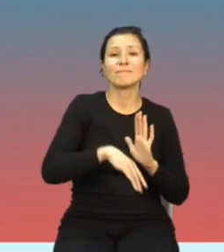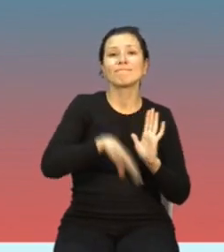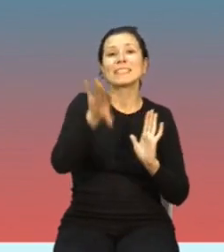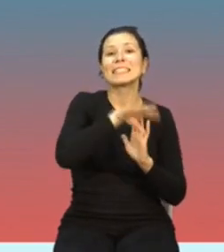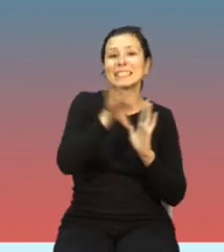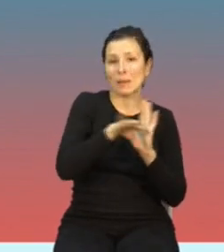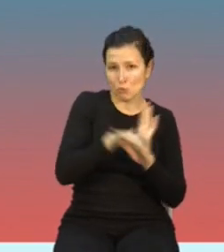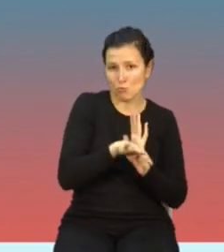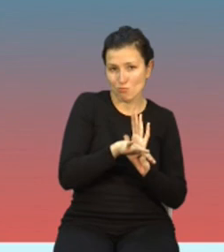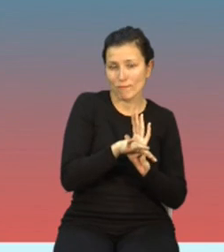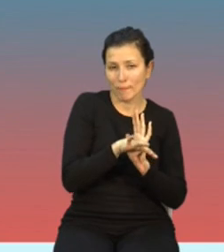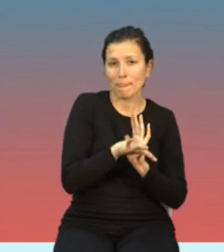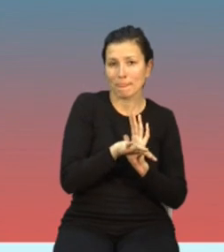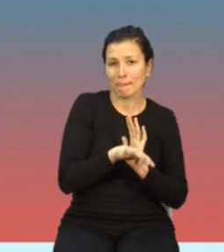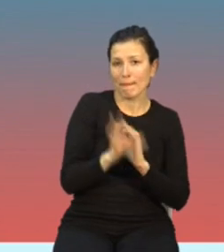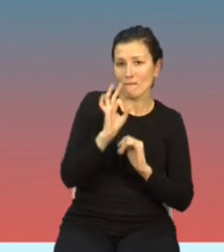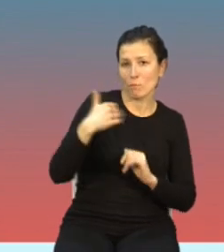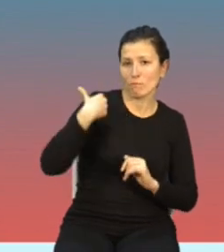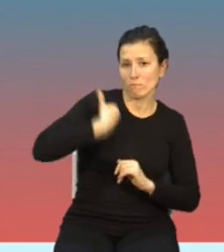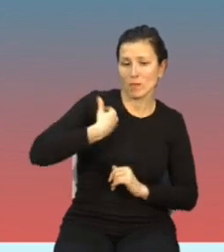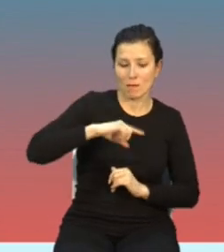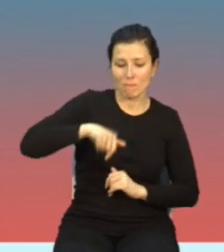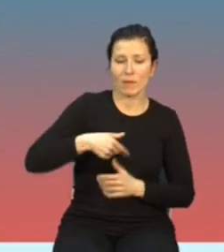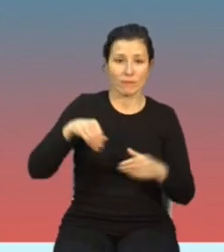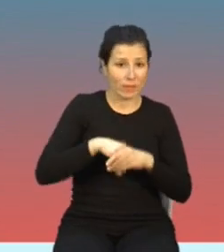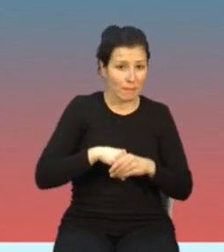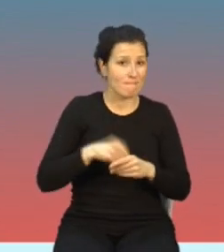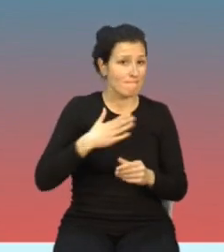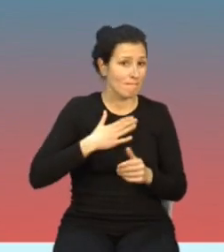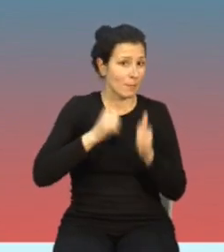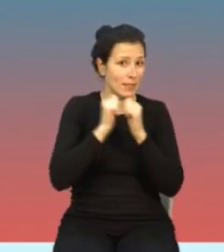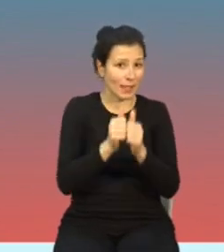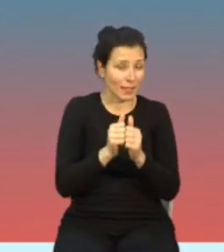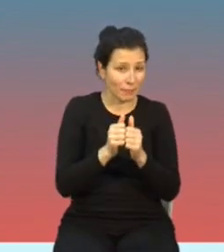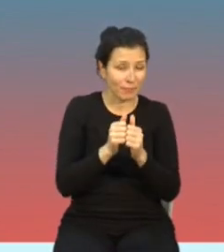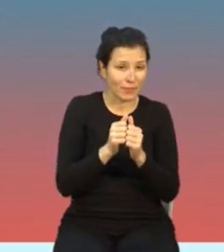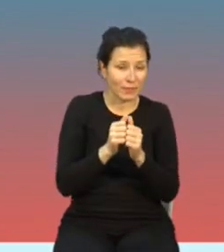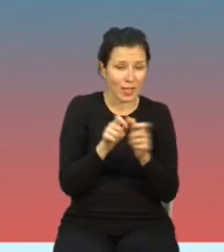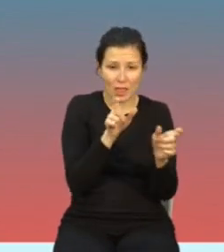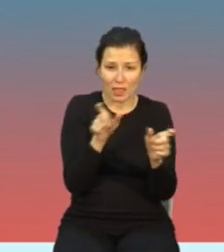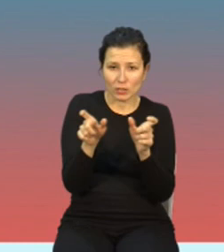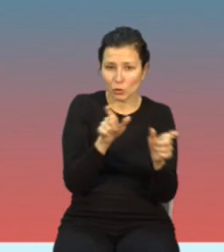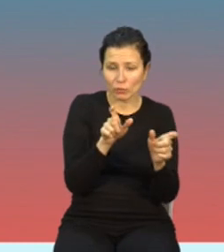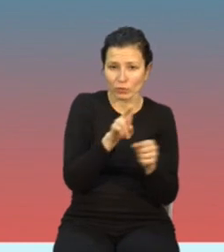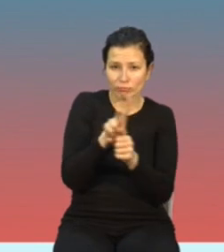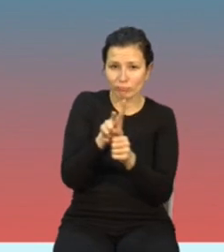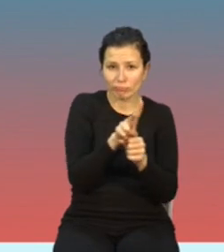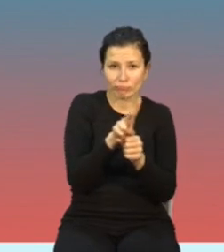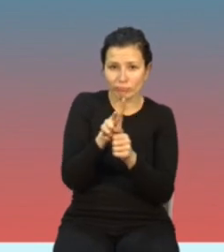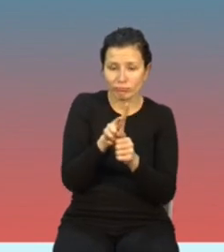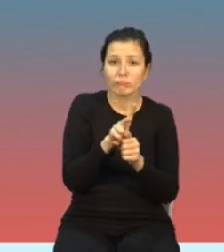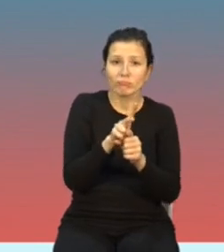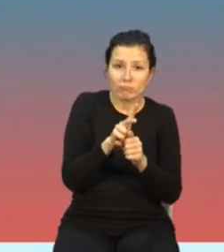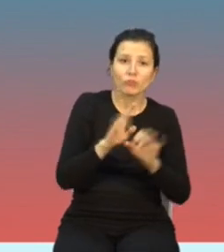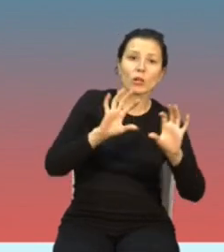odkrywamy pewną rolę w nadzorowaniu rozgłośni